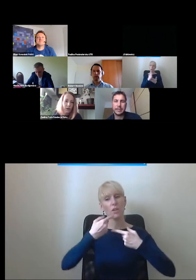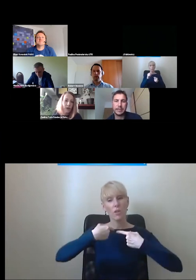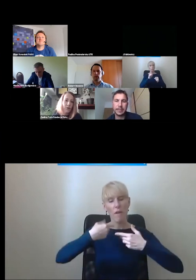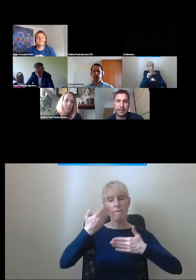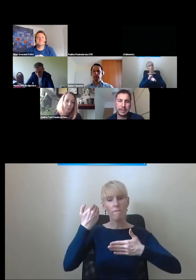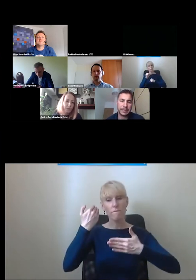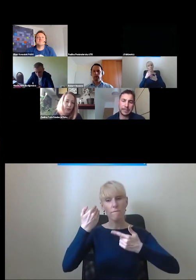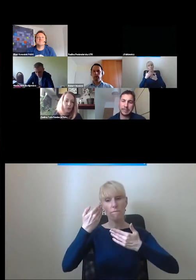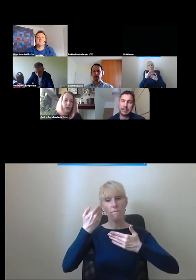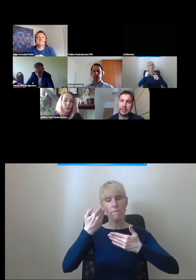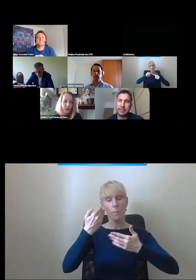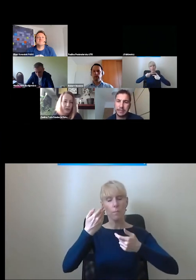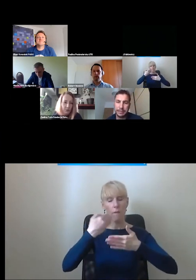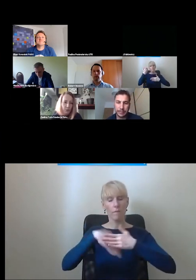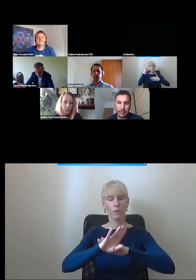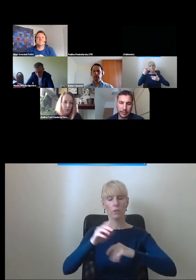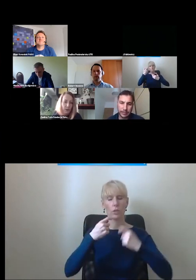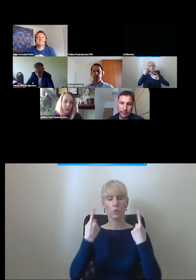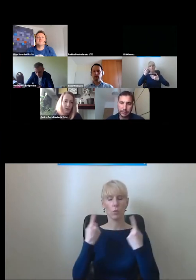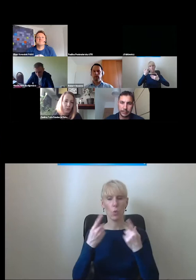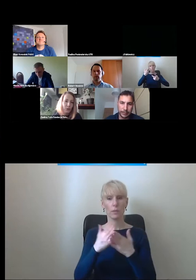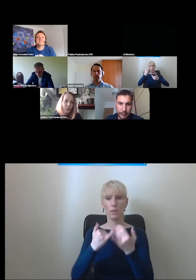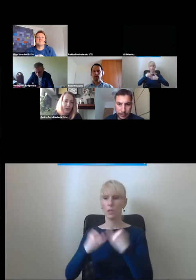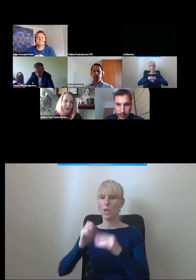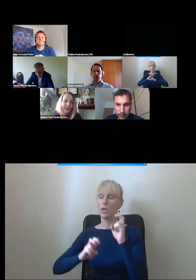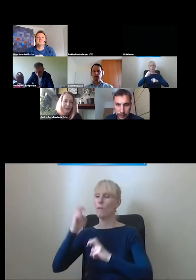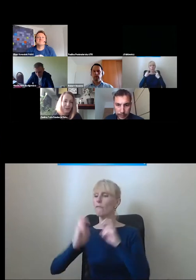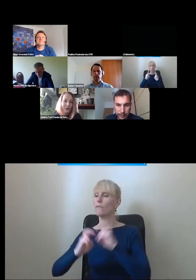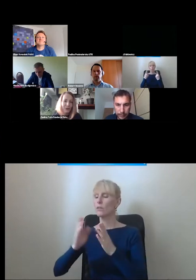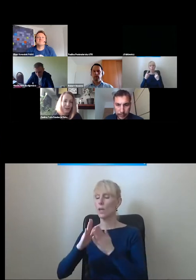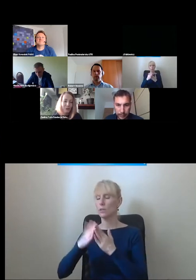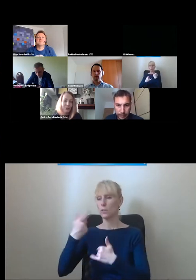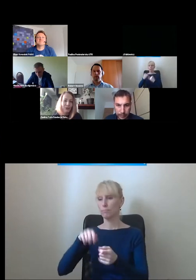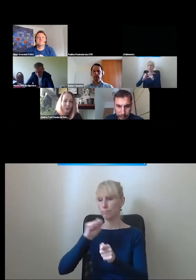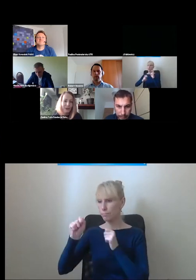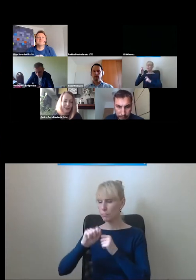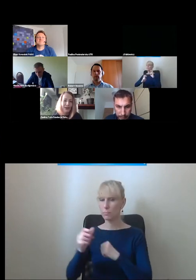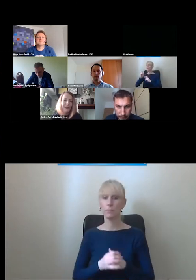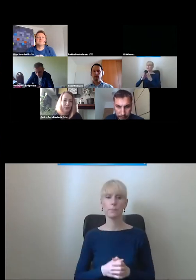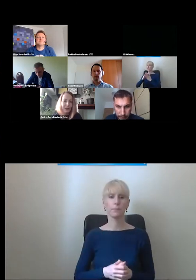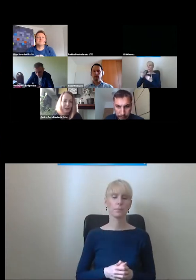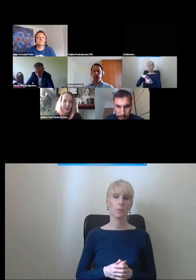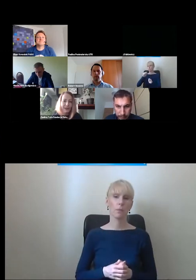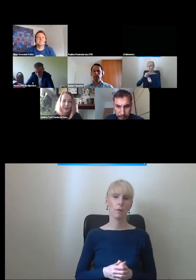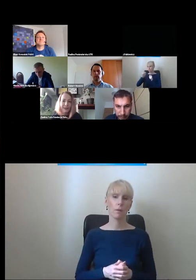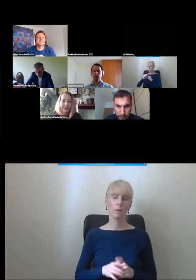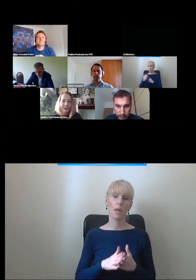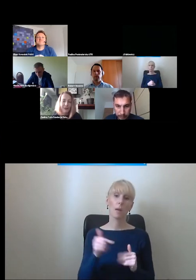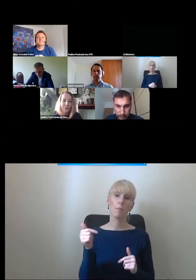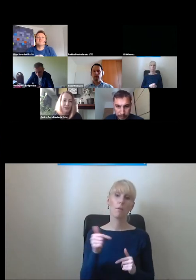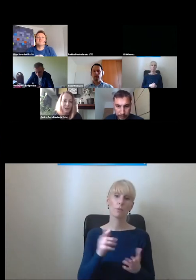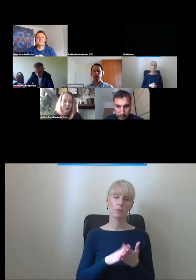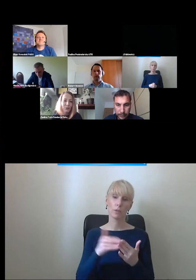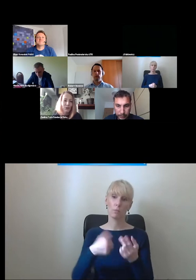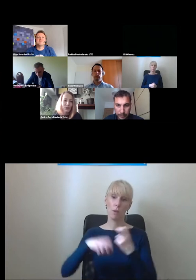windy, która może się zepsuć. To jest być może pytanie nie o to, jak powinna wyglądać idealna pochylnia, tylko